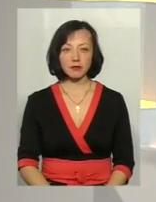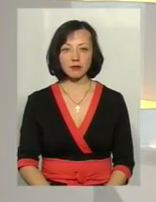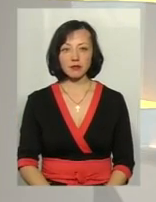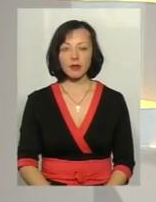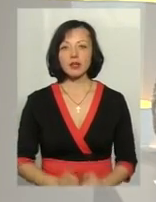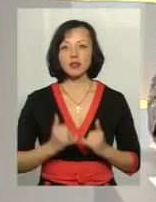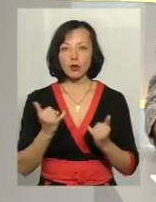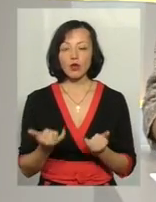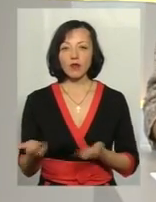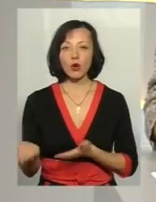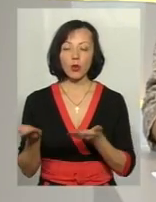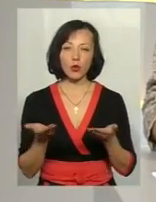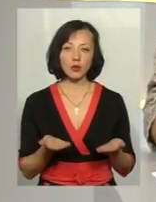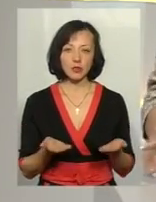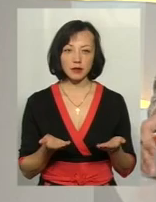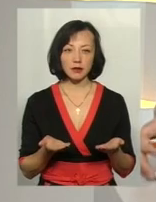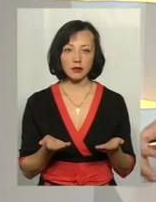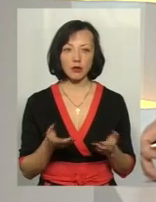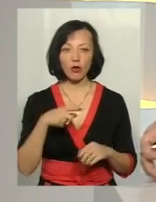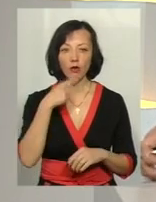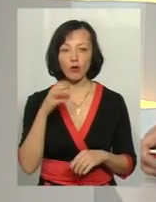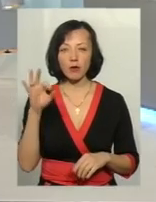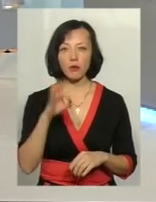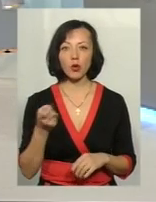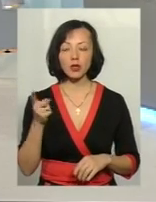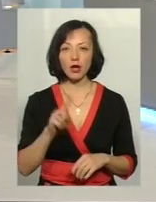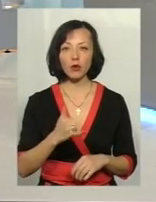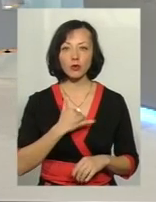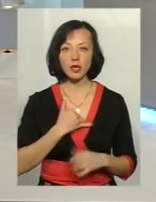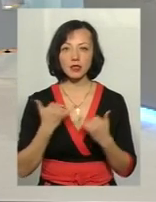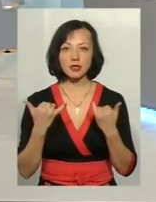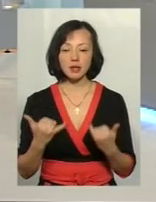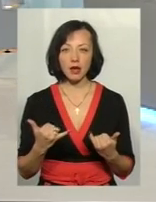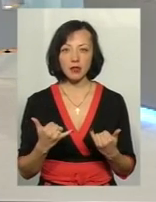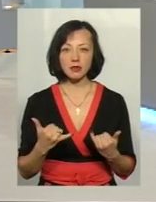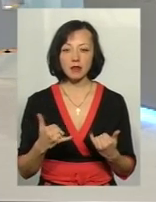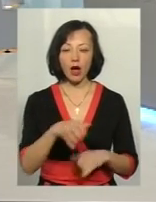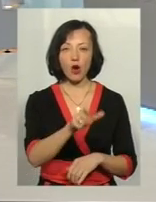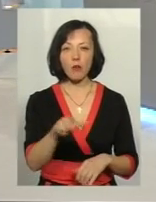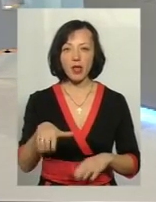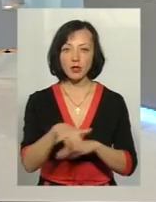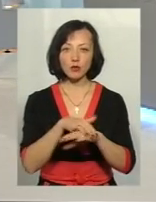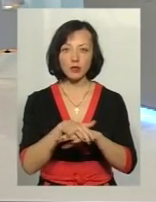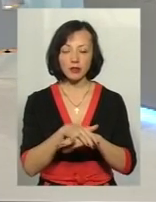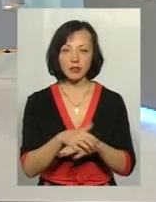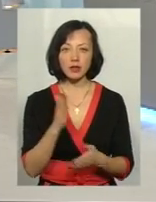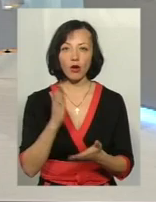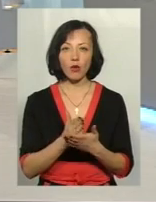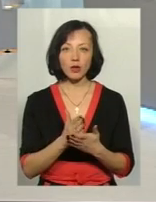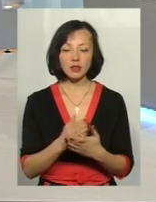Шановні гості, говоримо про те, що в нас зараз громадянське суспільство знаходиться на піку